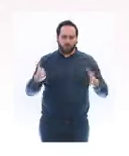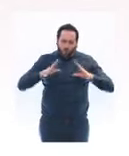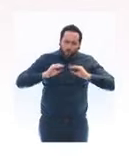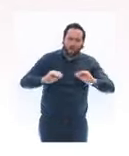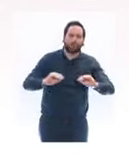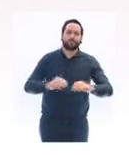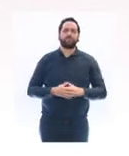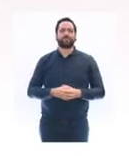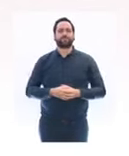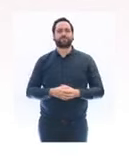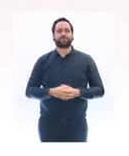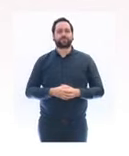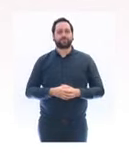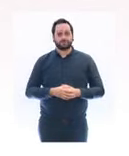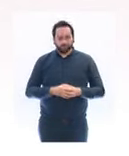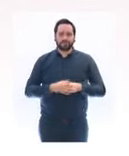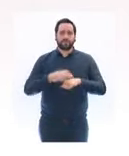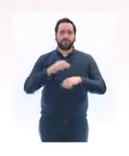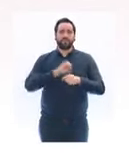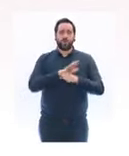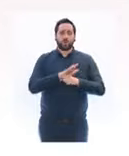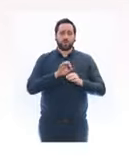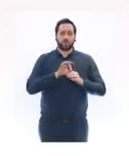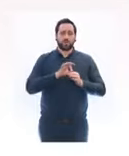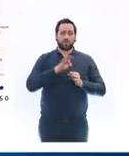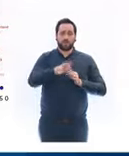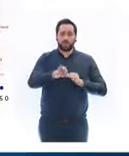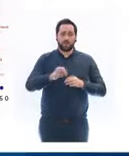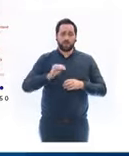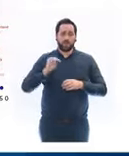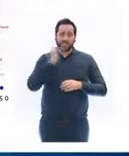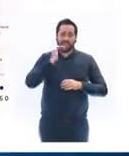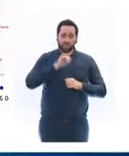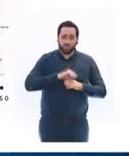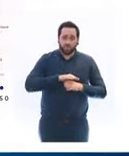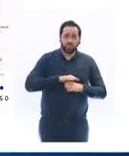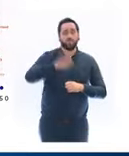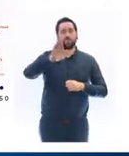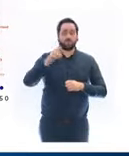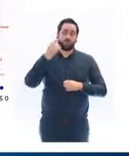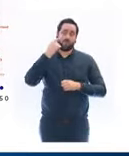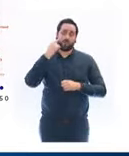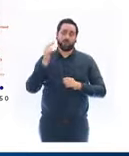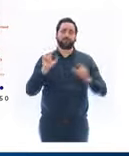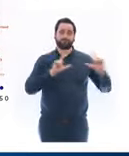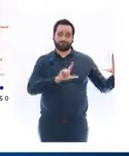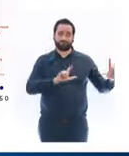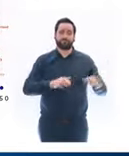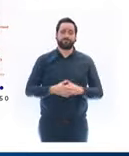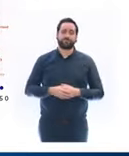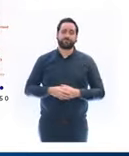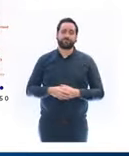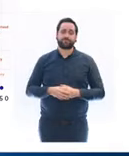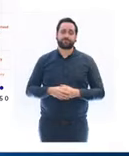de la circulation du virus, vous la voyez sur l'écran, frappe avec la même